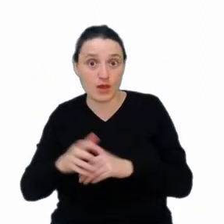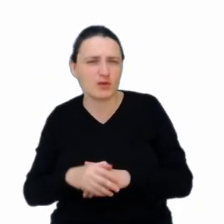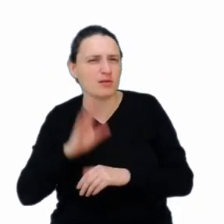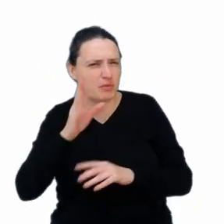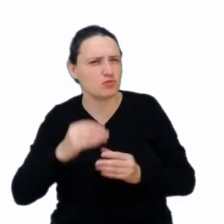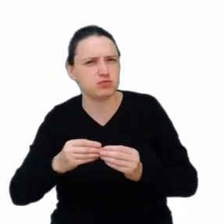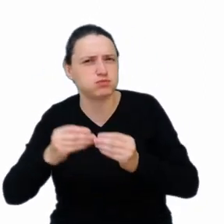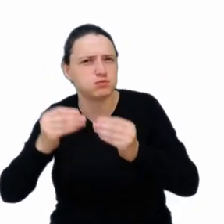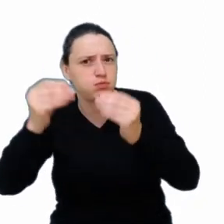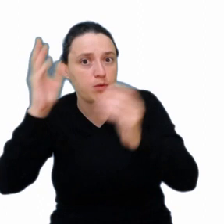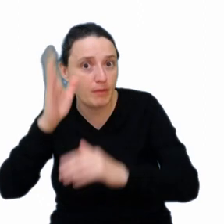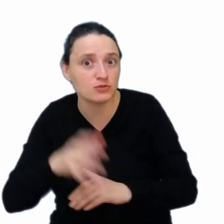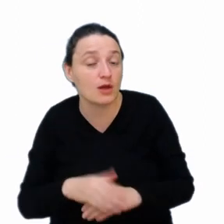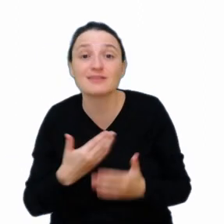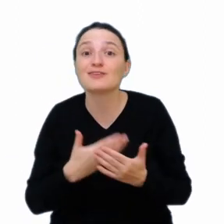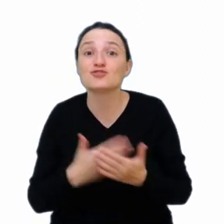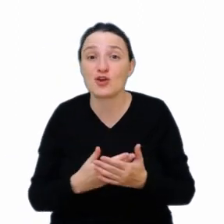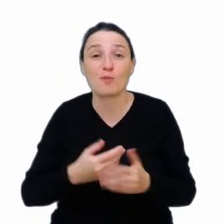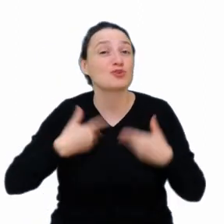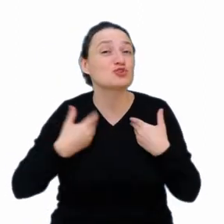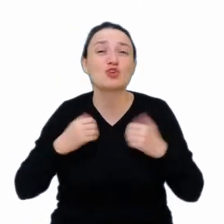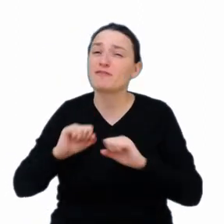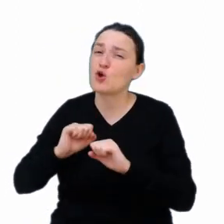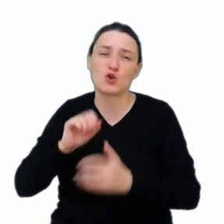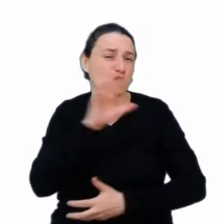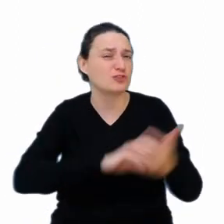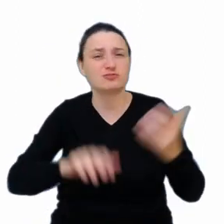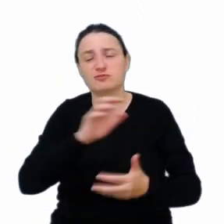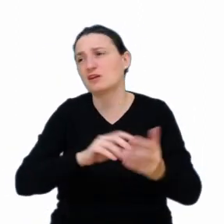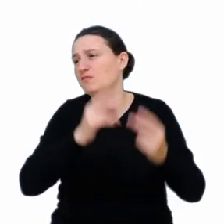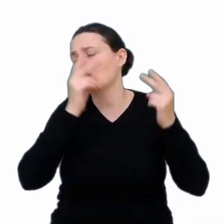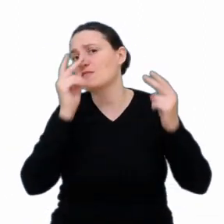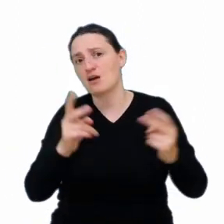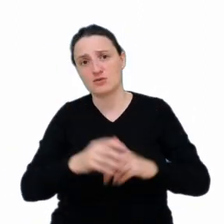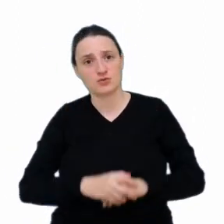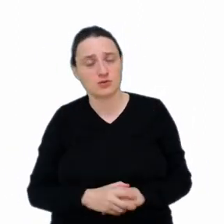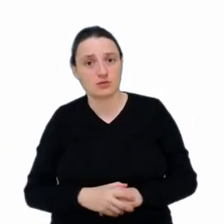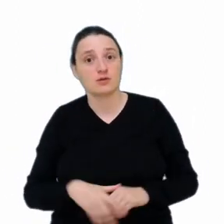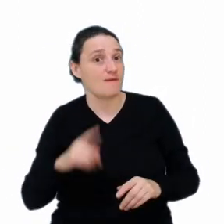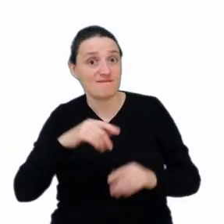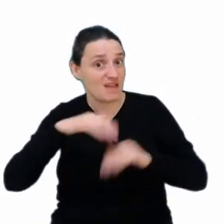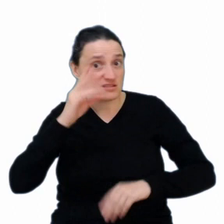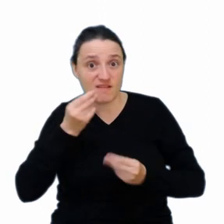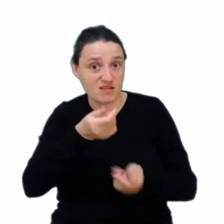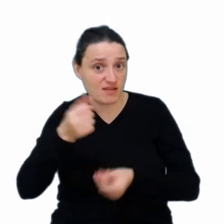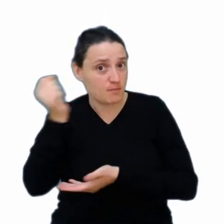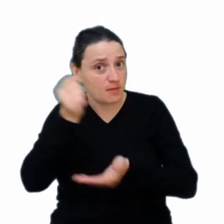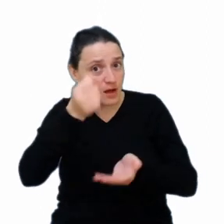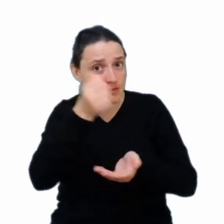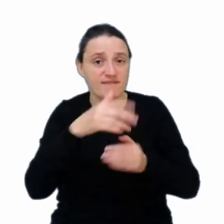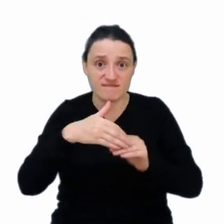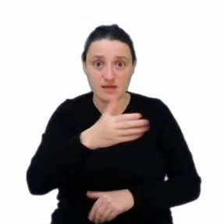rozwijane, ponieważ nacisk na ochronę zdrowia, światowy trend, to jest światowy trend i coraz więcej finansowania w tym zakresie też jest